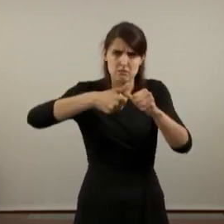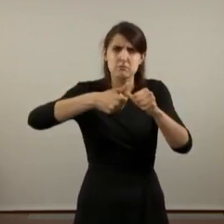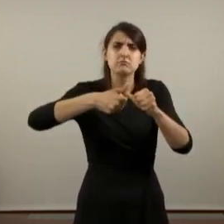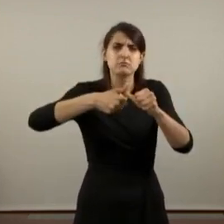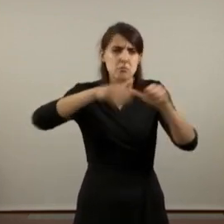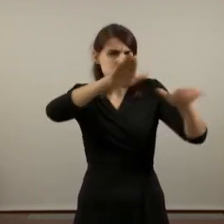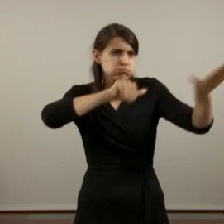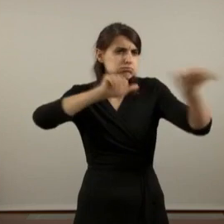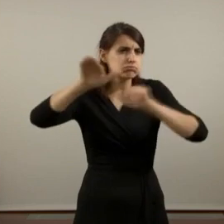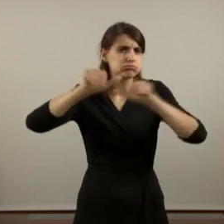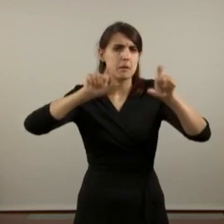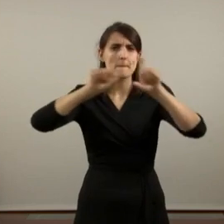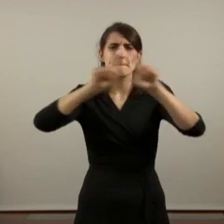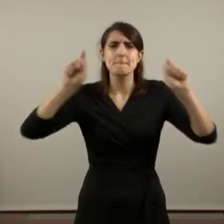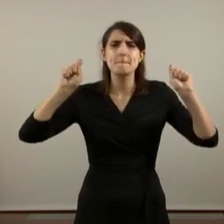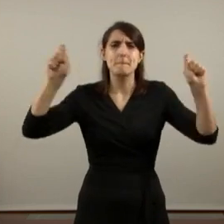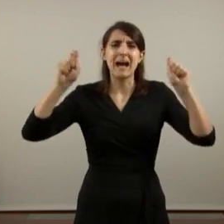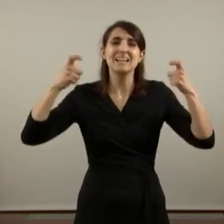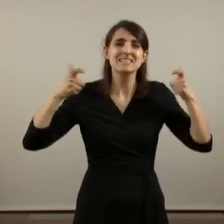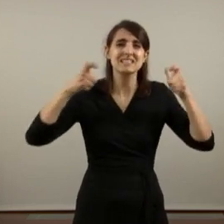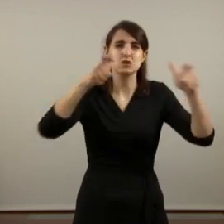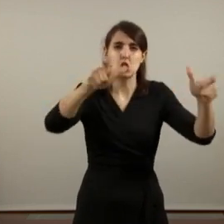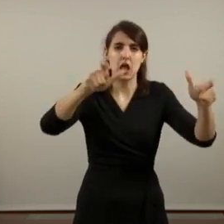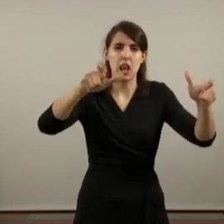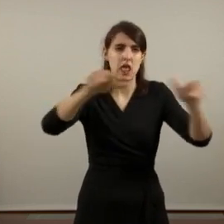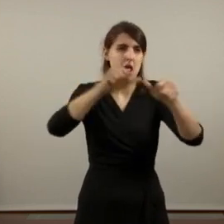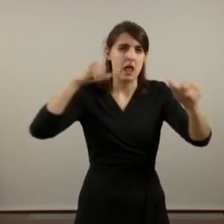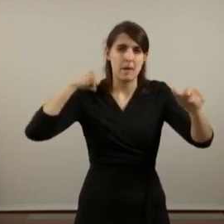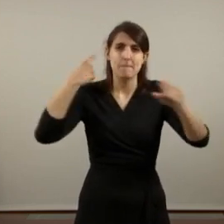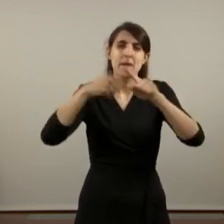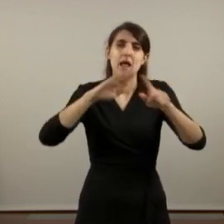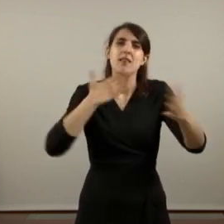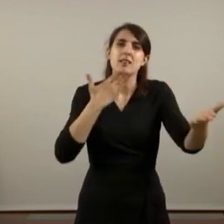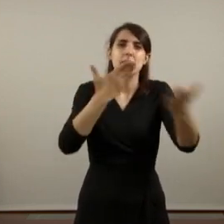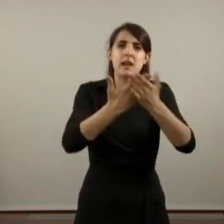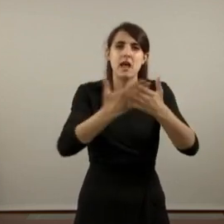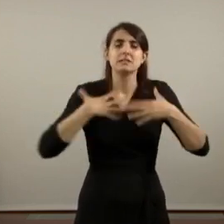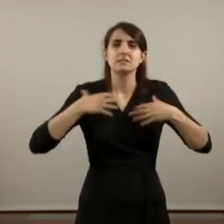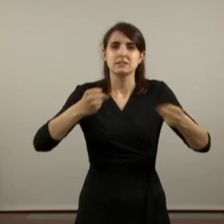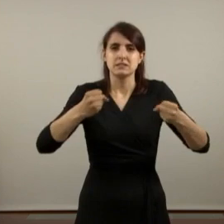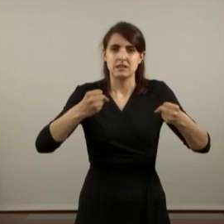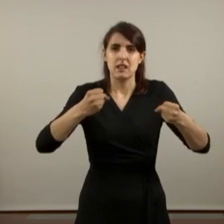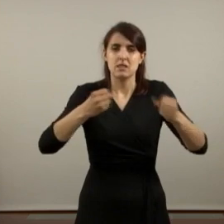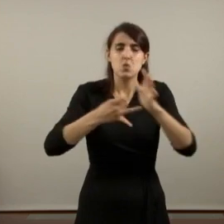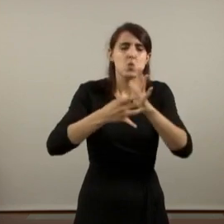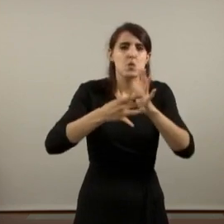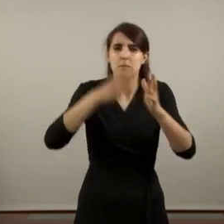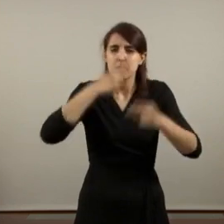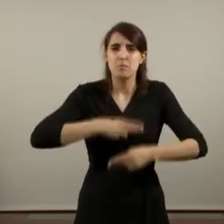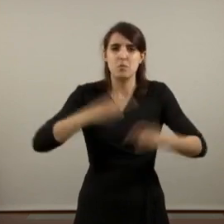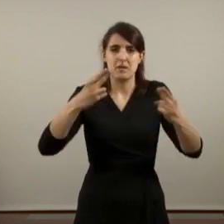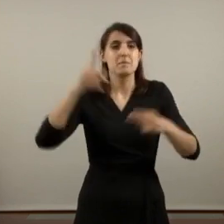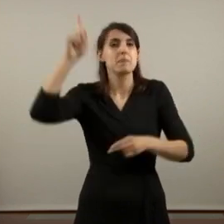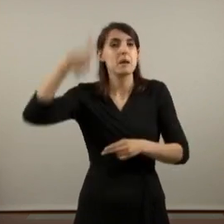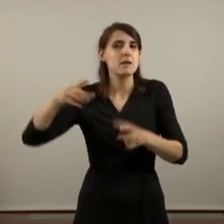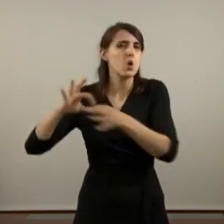sectorial insòlita per reclamar una sanitat 100% pública i de qualitat. La unitat de les treballadores de la llar que s